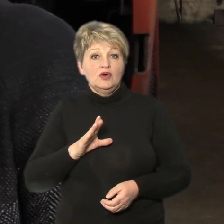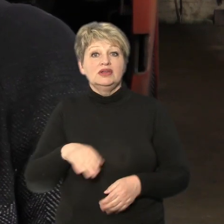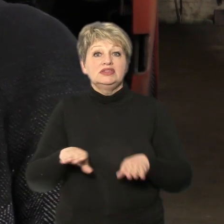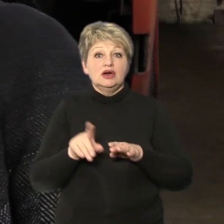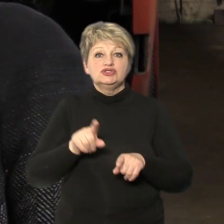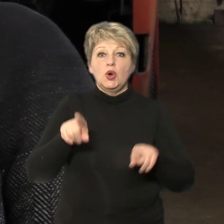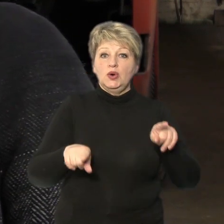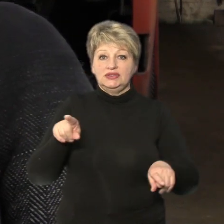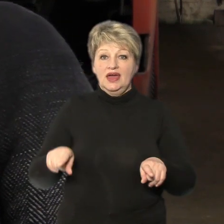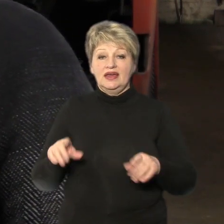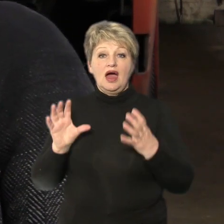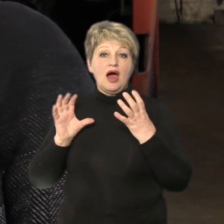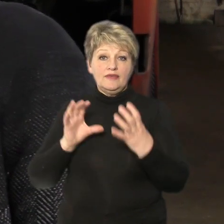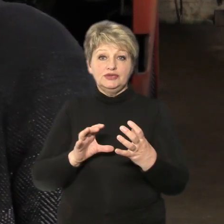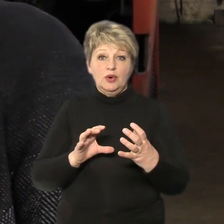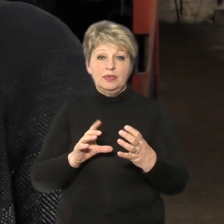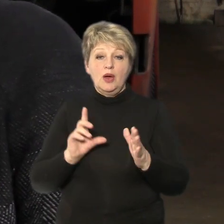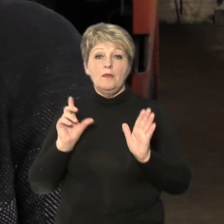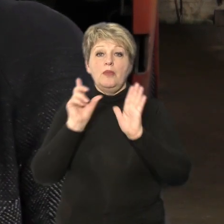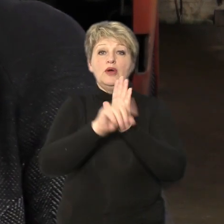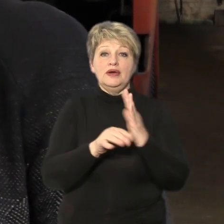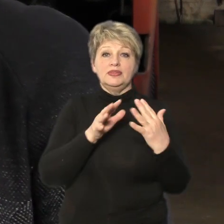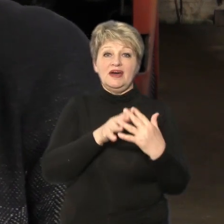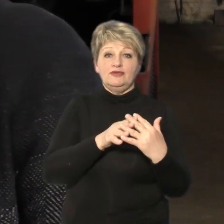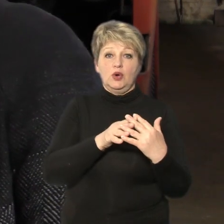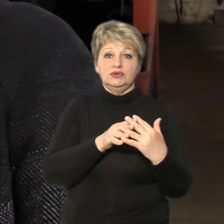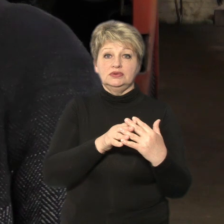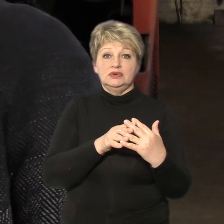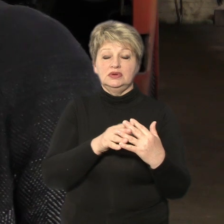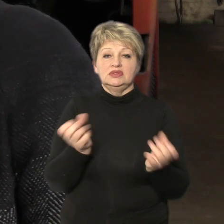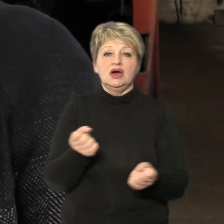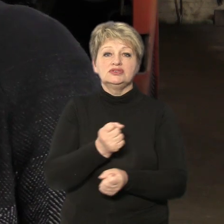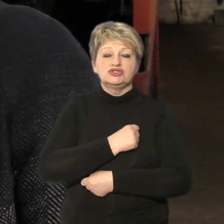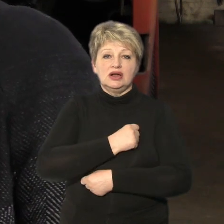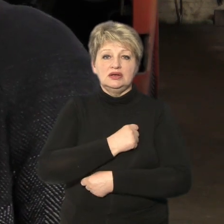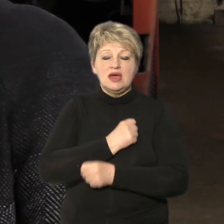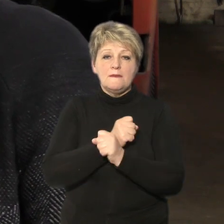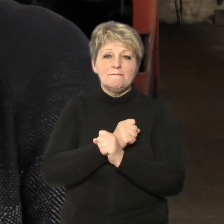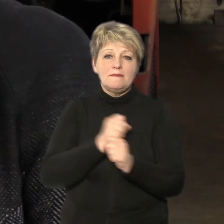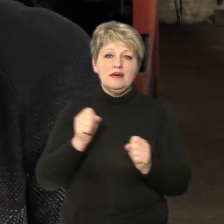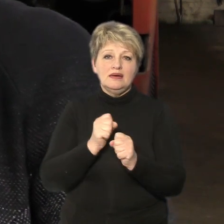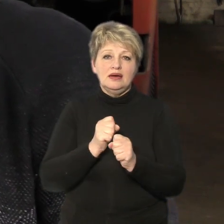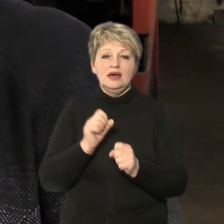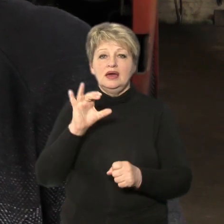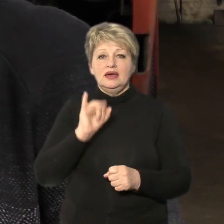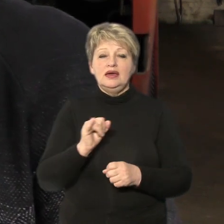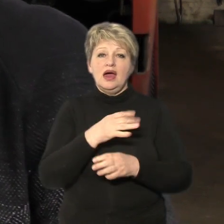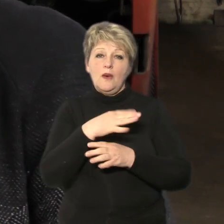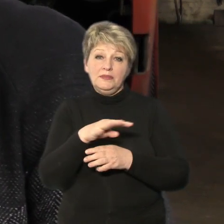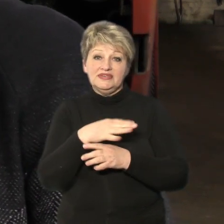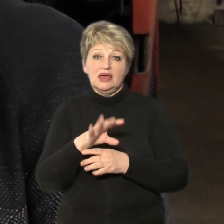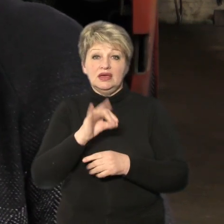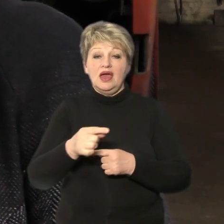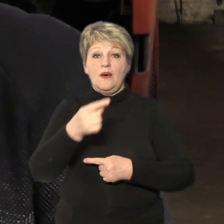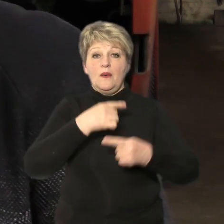автобуси поїдуть на фронт, на жаль, і підриваються на мінах, і обстрілюють їх, і